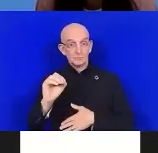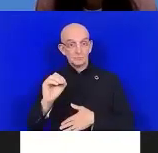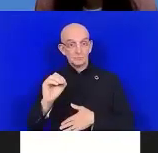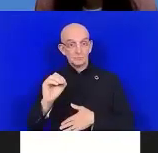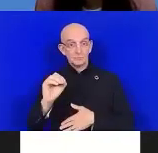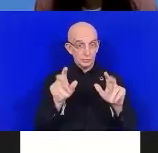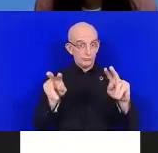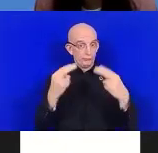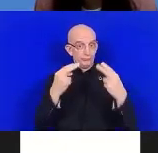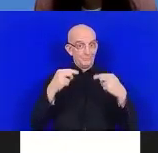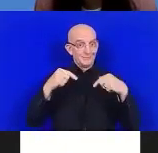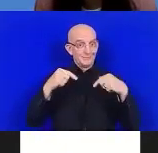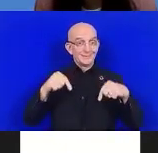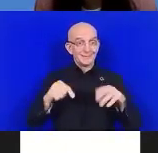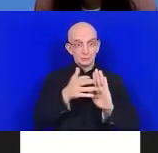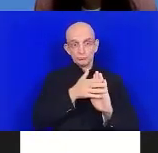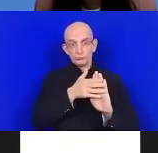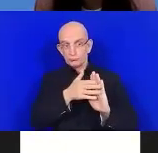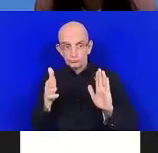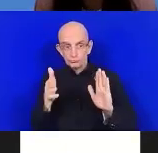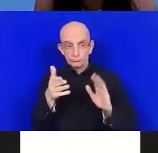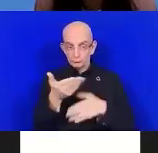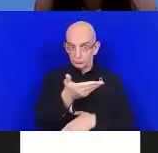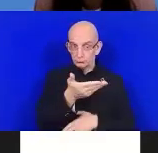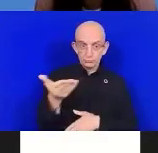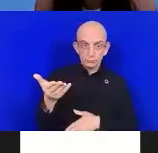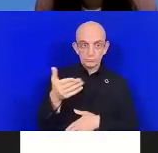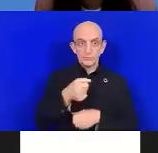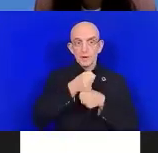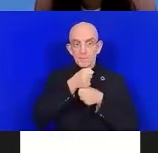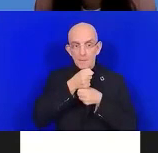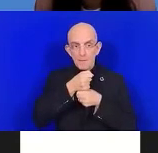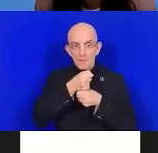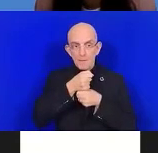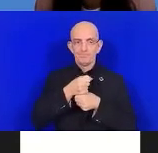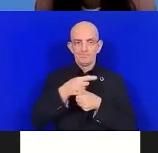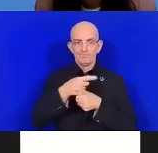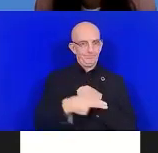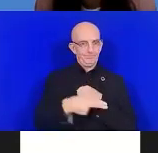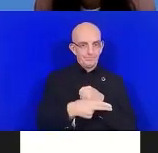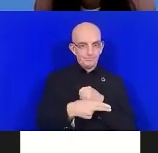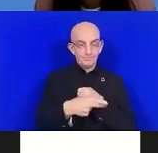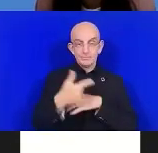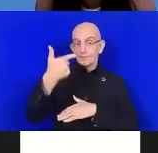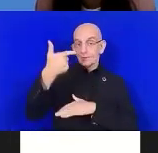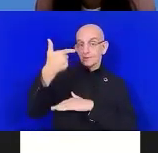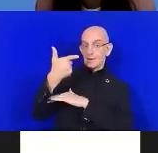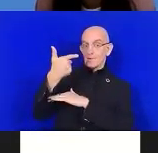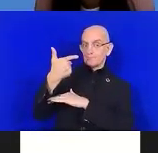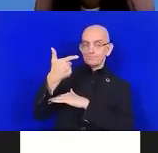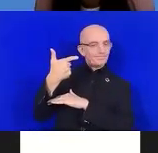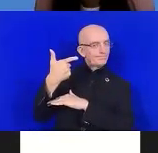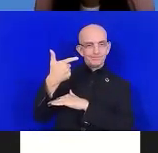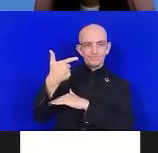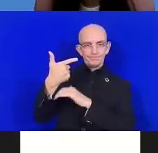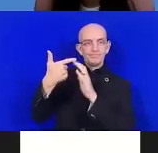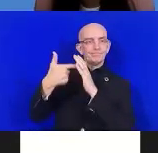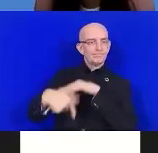seront fermés pendant la formation. Mais nous avons une plateforme de questions-réponses pour vos interactions. Vous pouvez donc